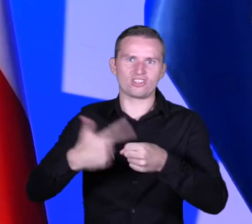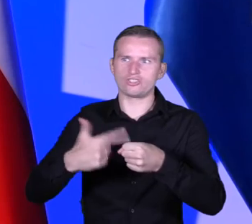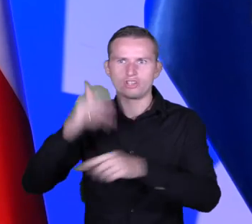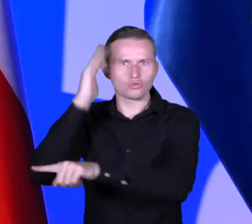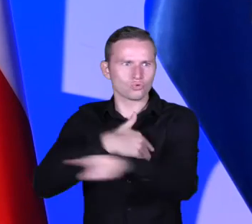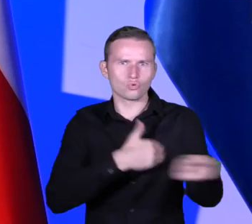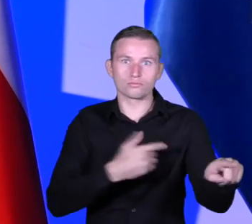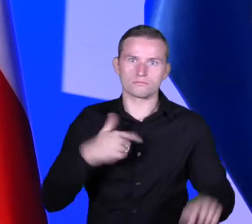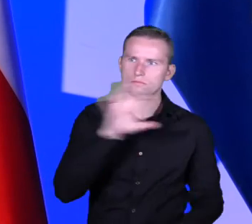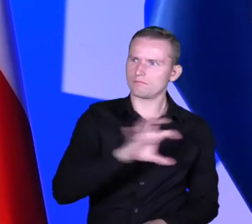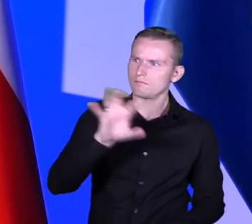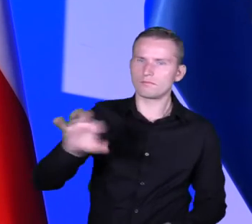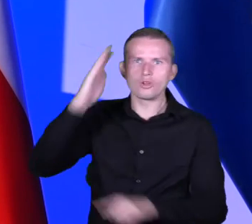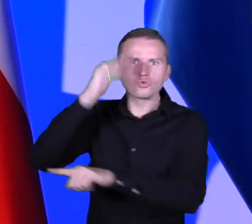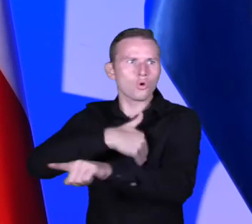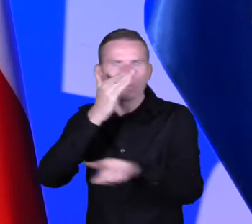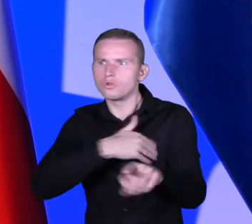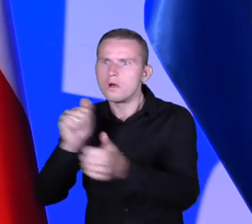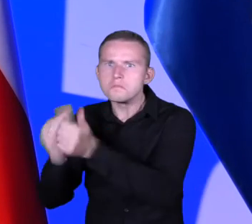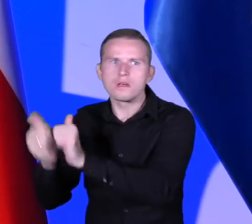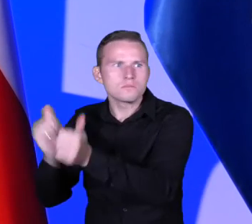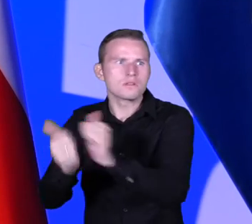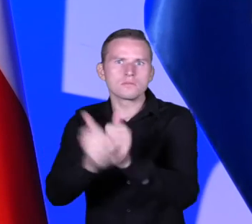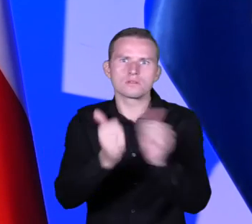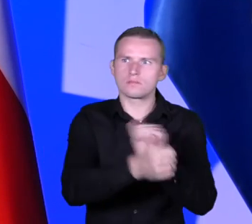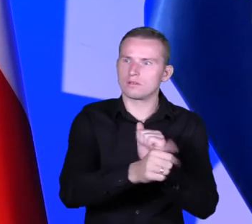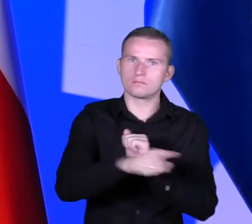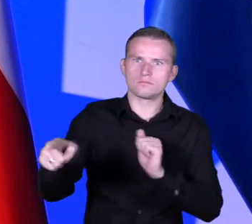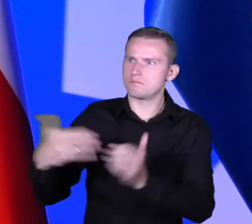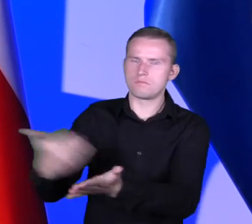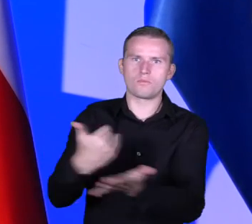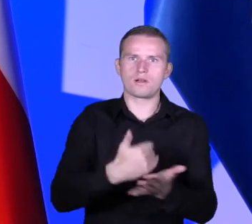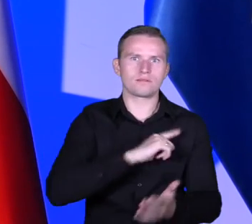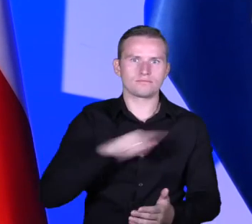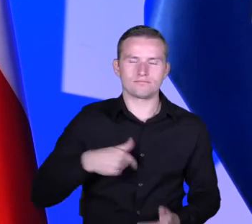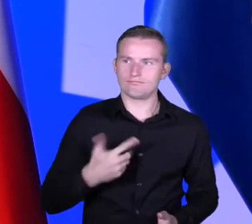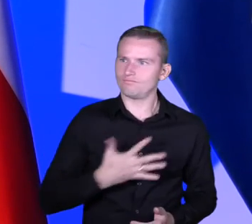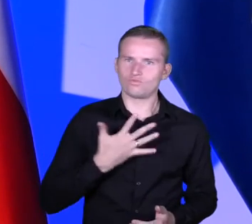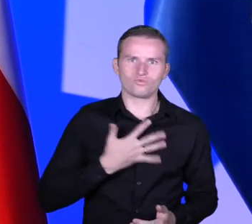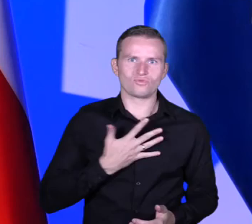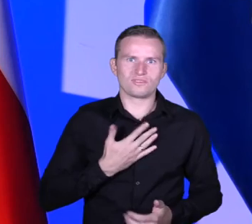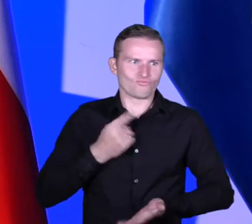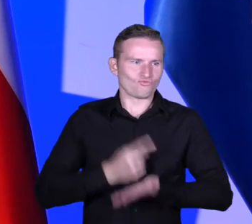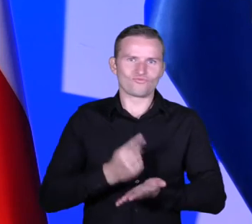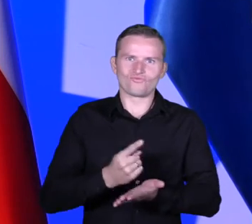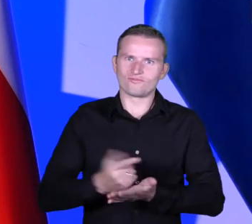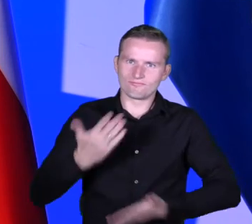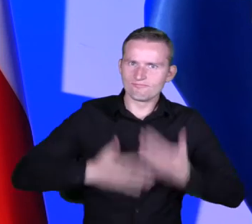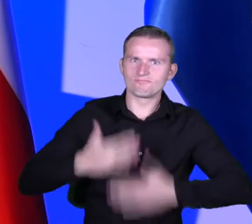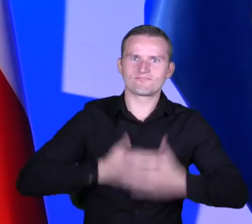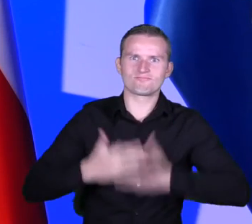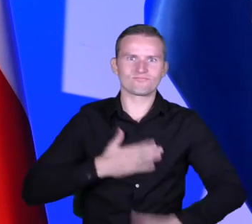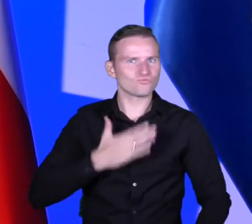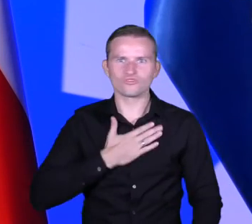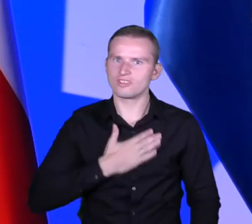swoje szkoły i jak korzystając z tego uczniowy było dla nas naprawdę źródłem ogromnej satysfakcji i taką dużą faktyczną